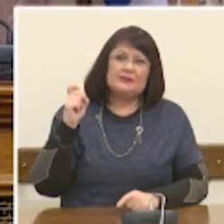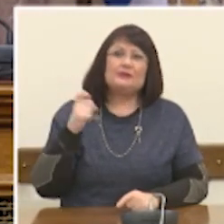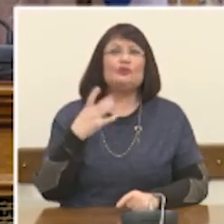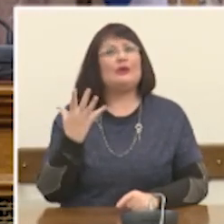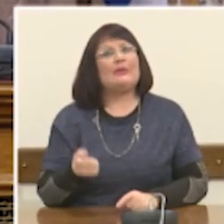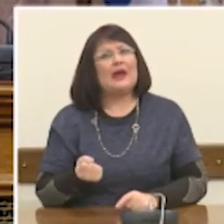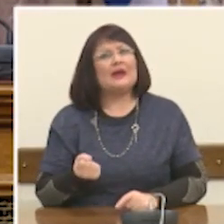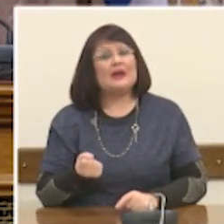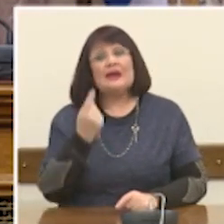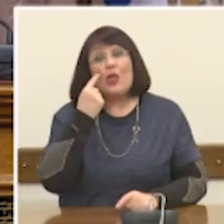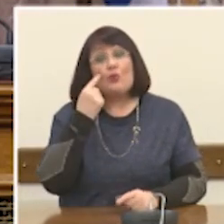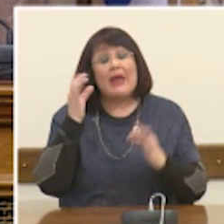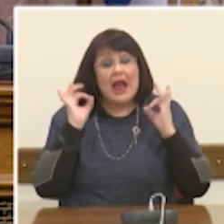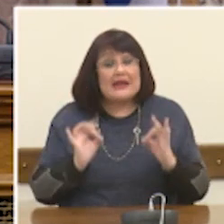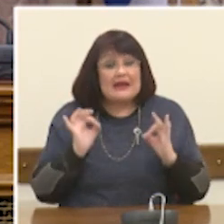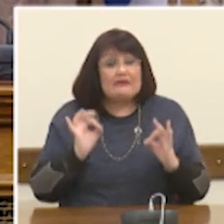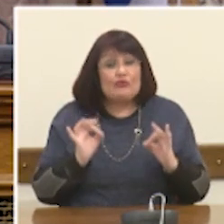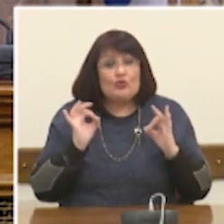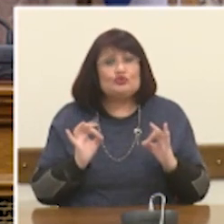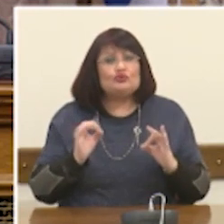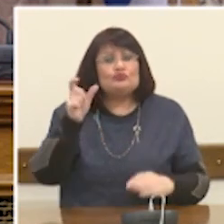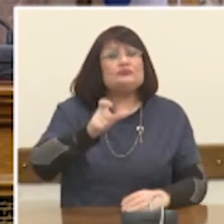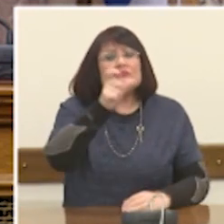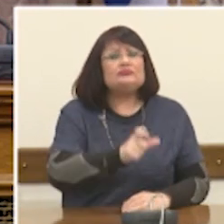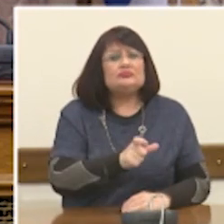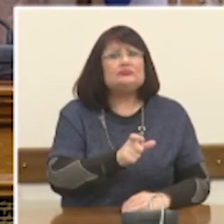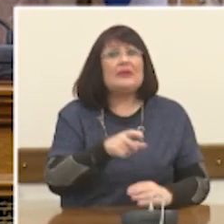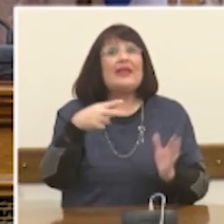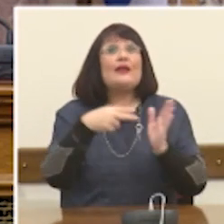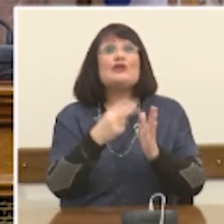προσδιορίσουμε την εικόνα του κόσμου, αλλά και της χώρας μας το 2040.